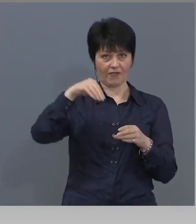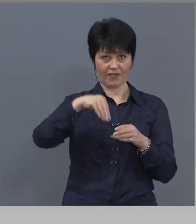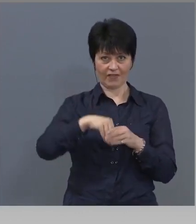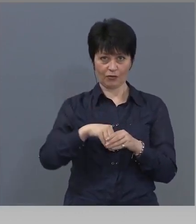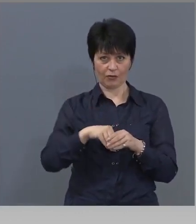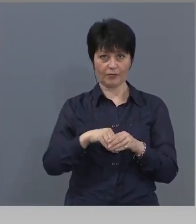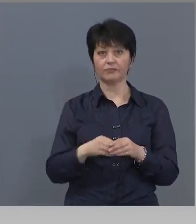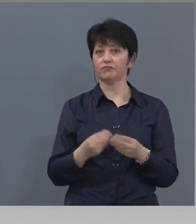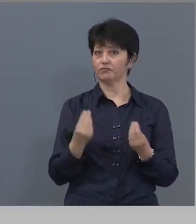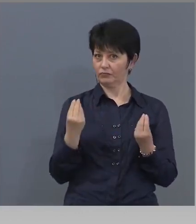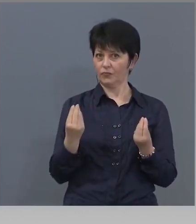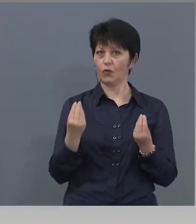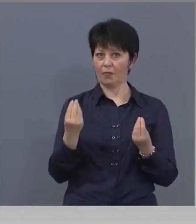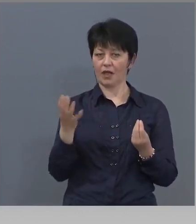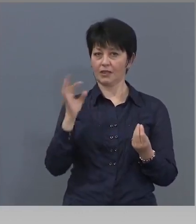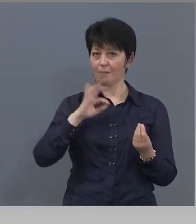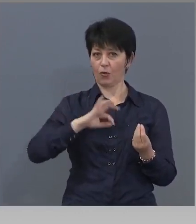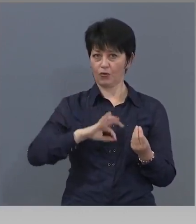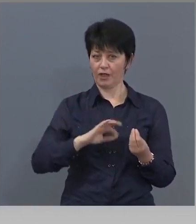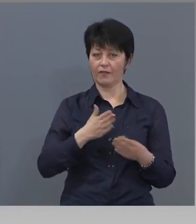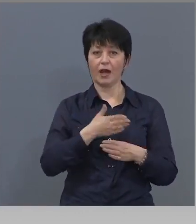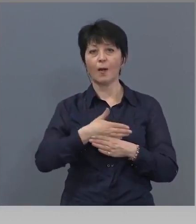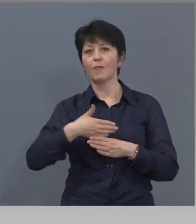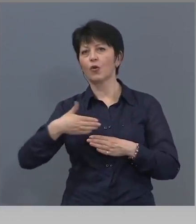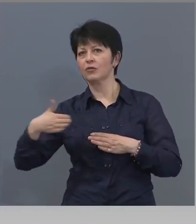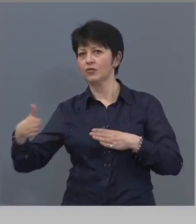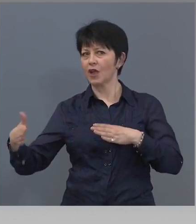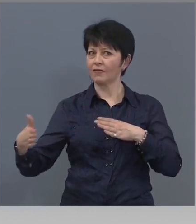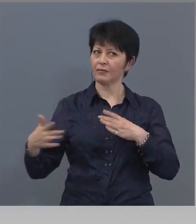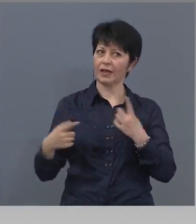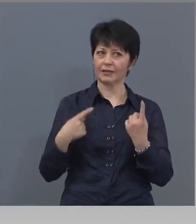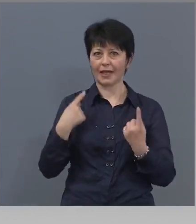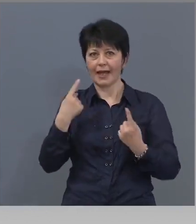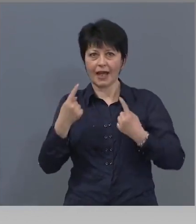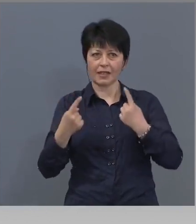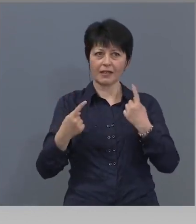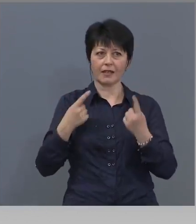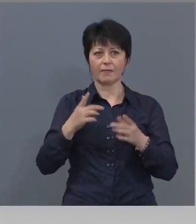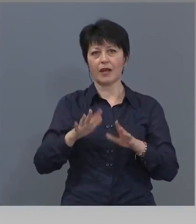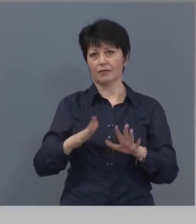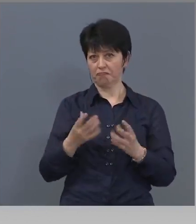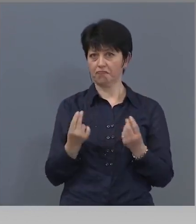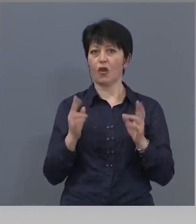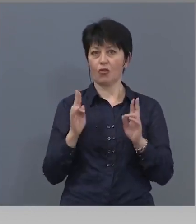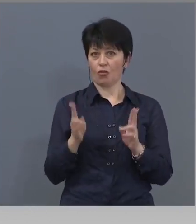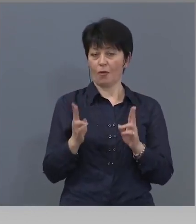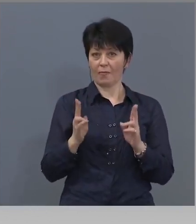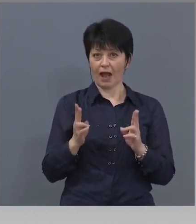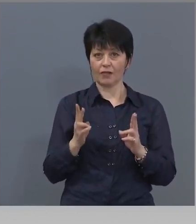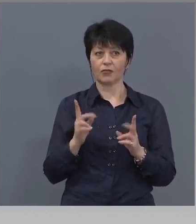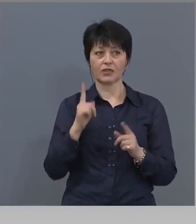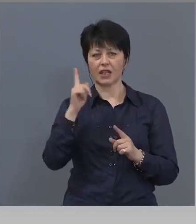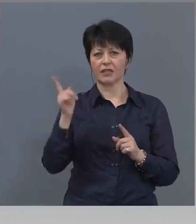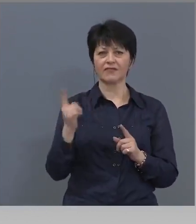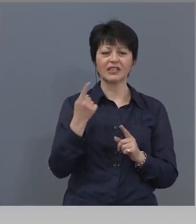Добре се получиха. Продължаваме да реагираме, според мен е адекватно, за всеки един случай, да отпускаме, да